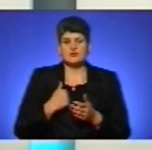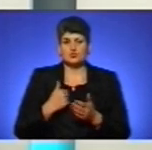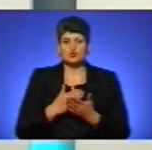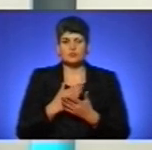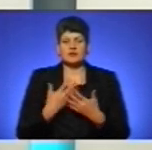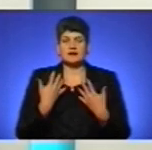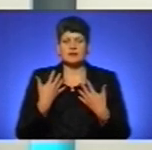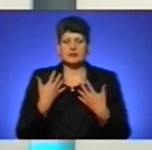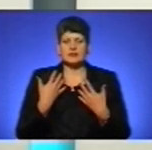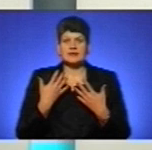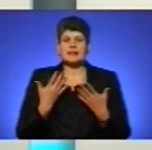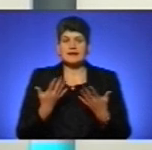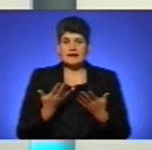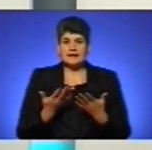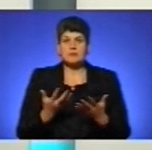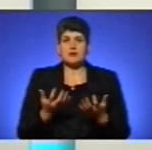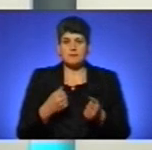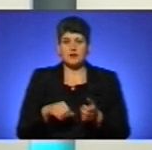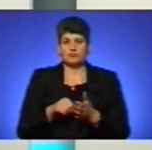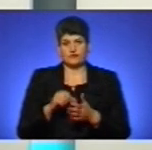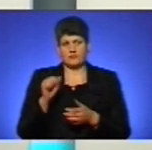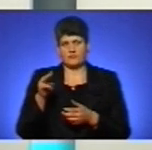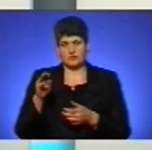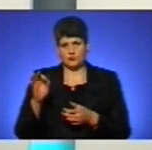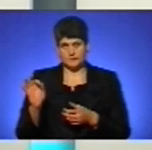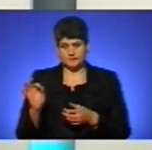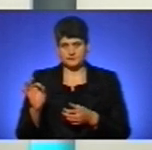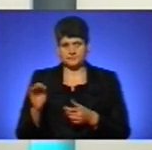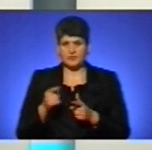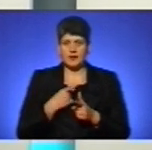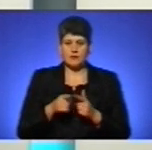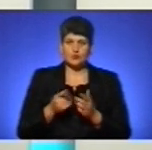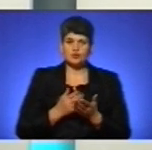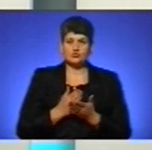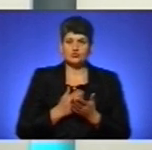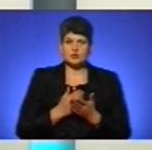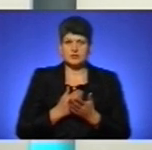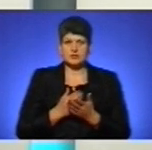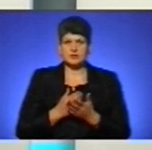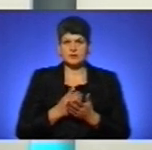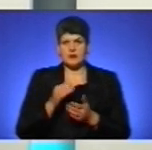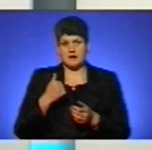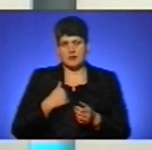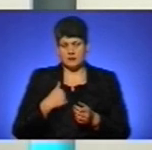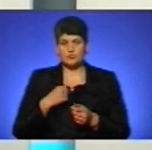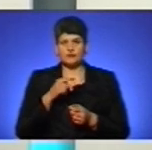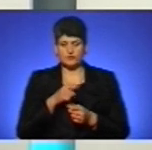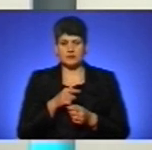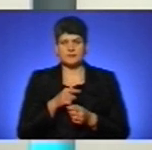участь в антитерористичної аберрації або служили строкову службу. Вони підуть